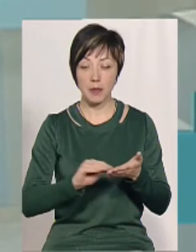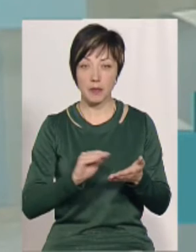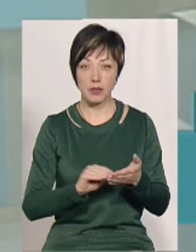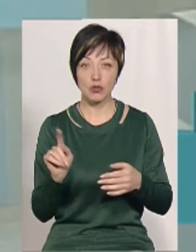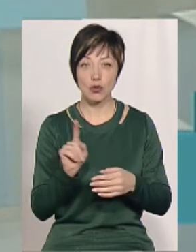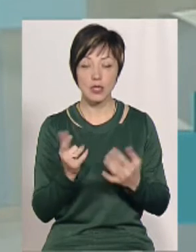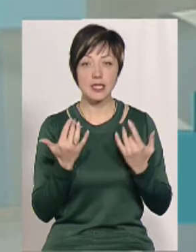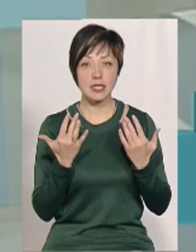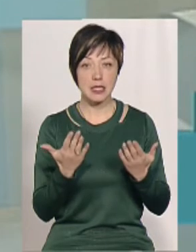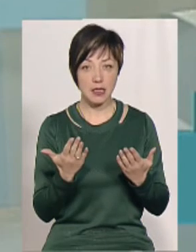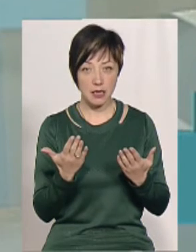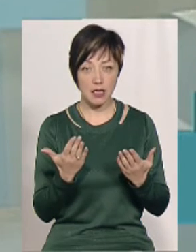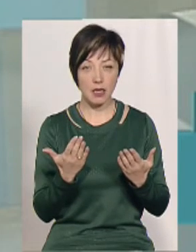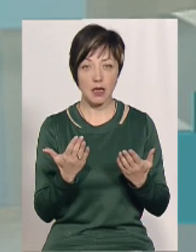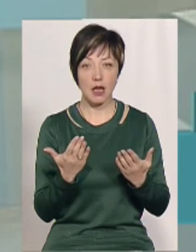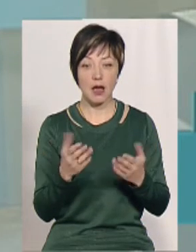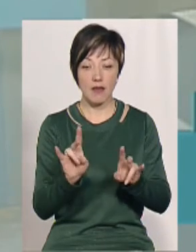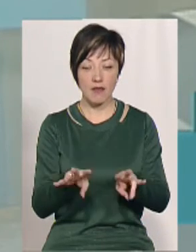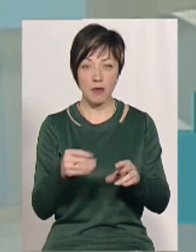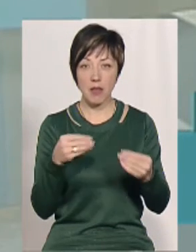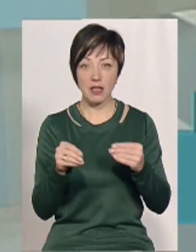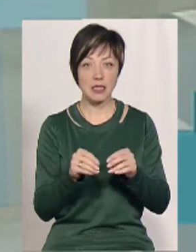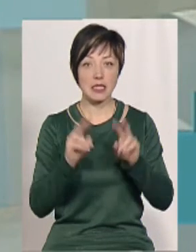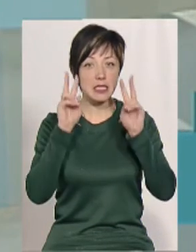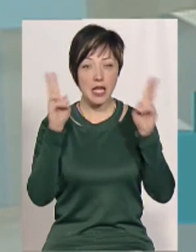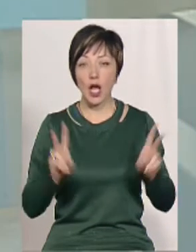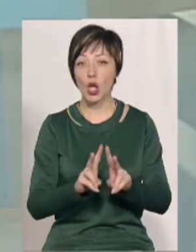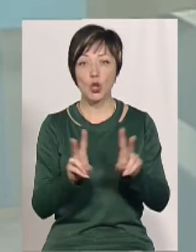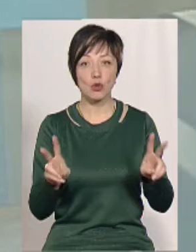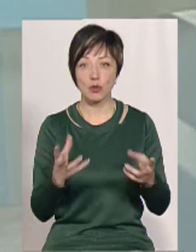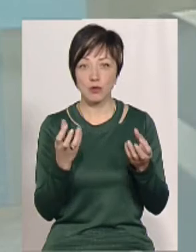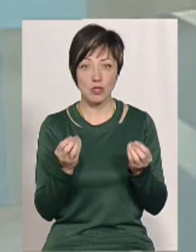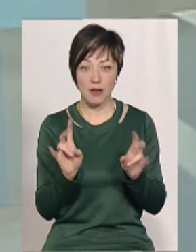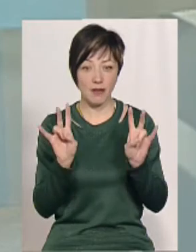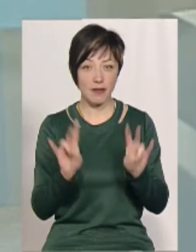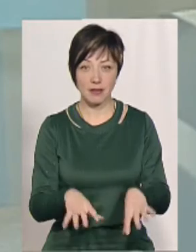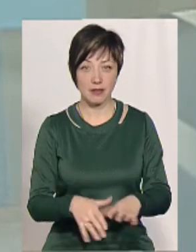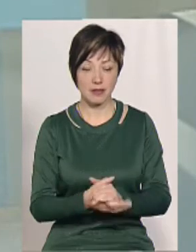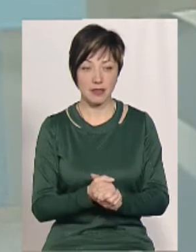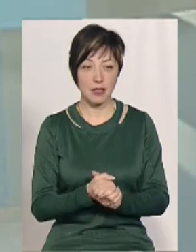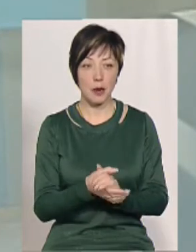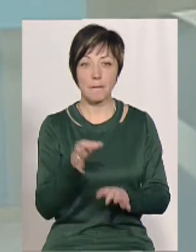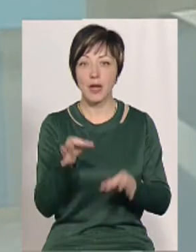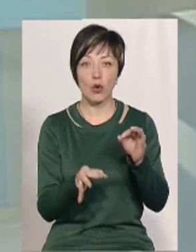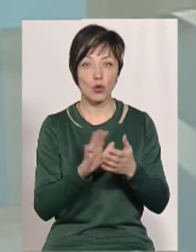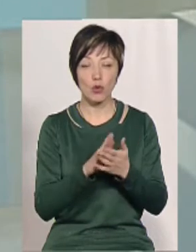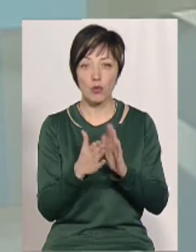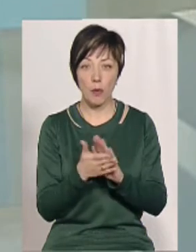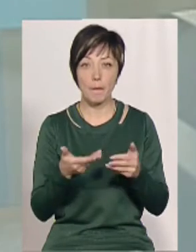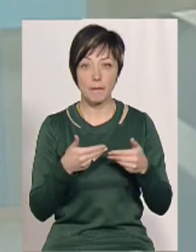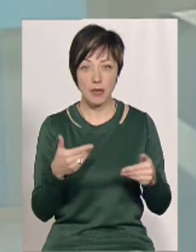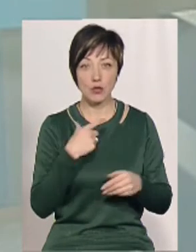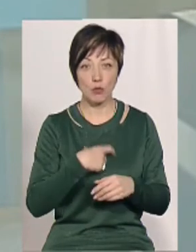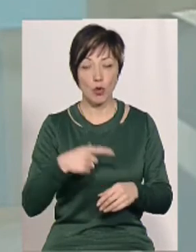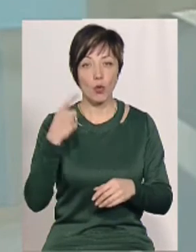написано, що скільки розкладається пластик, не знає ніхто. Бо він ще нікде не розклався. В природних умовах, тобто ми